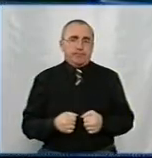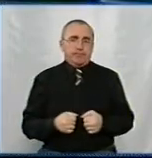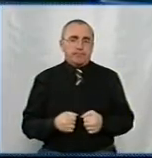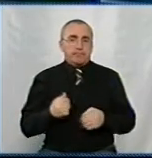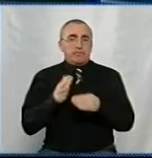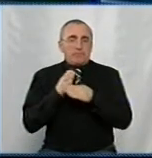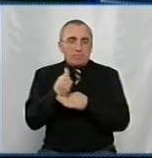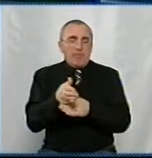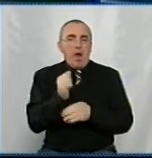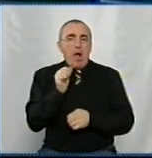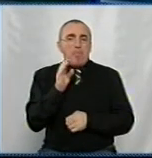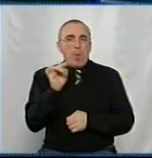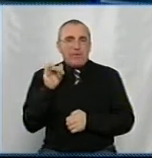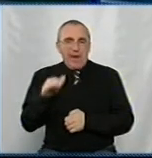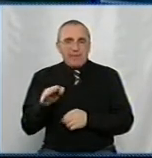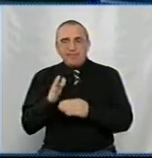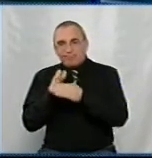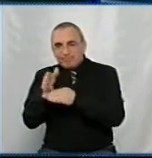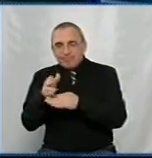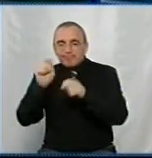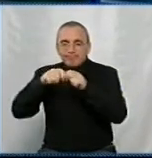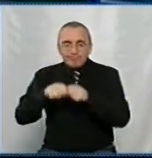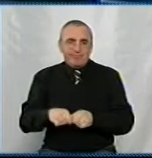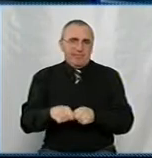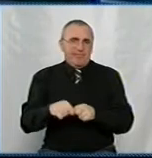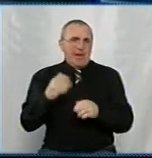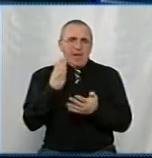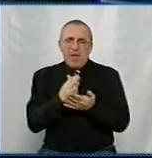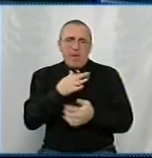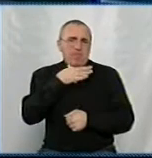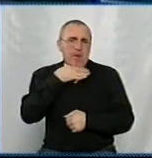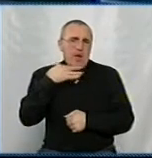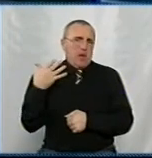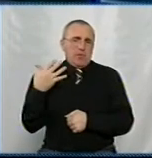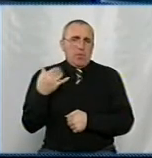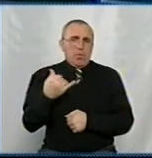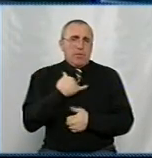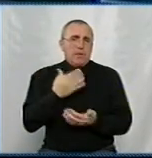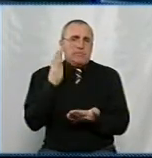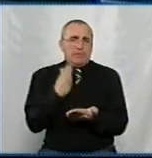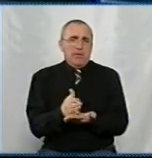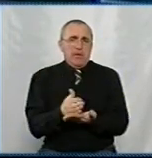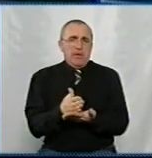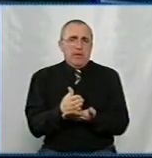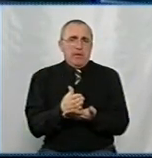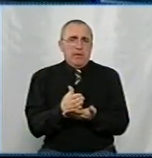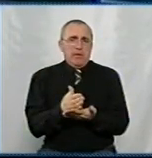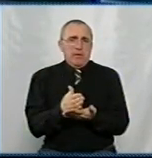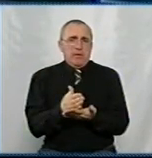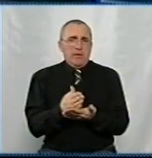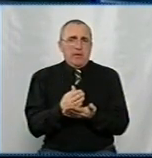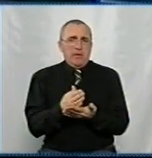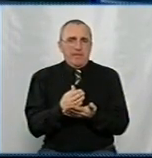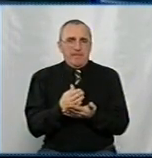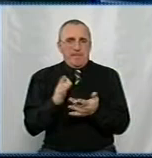зайти в абонентський відділ, перепровірити особове рахунок. Ну, то є багато. У нас є прилаження